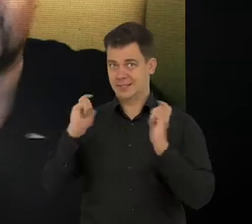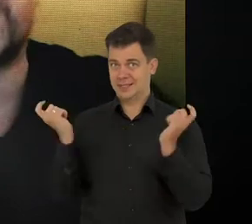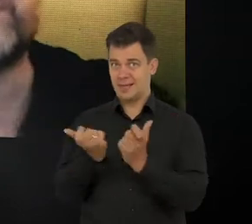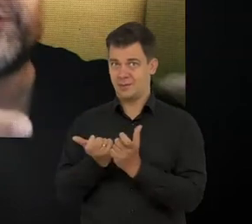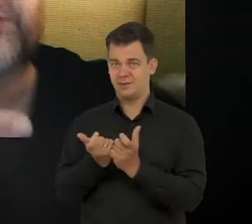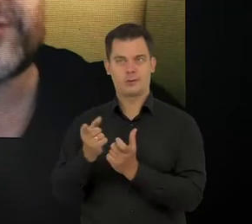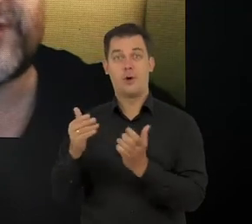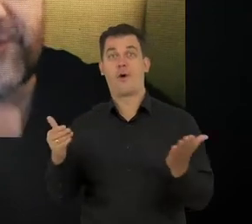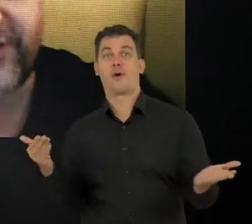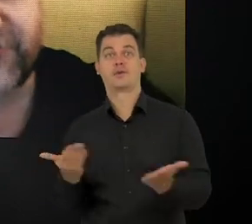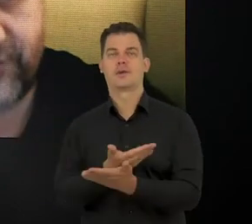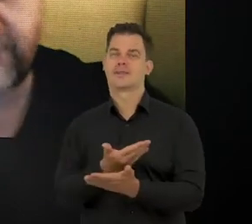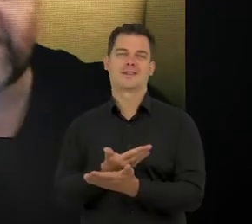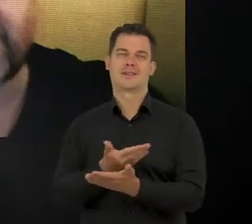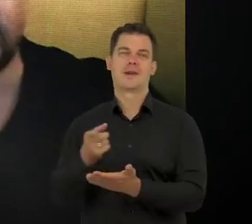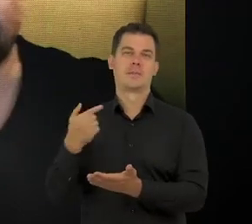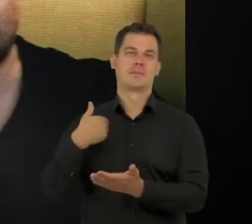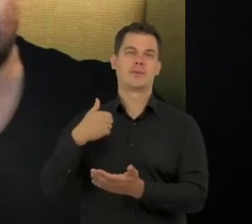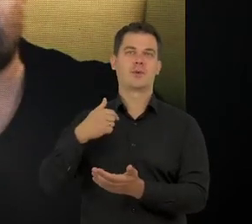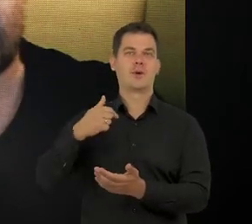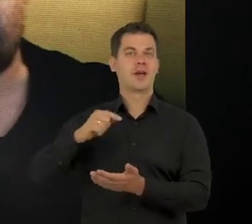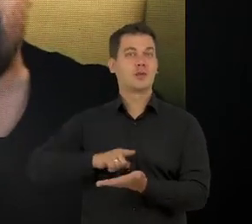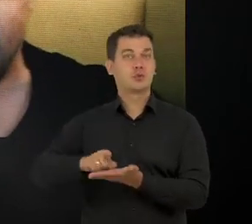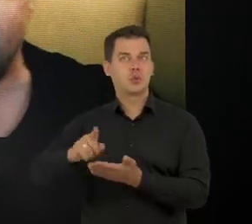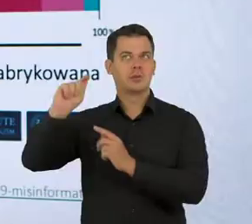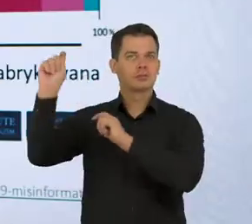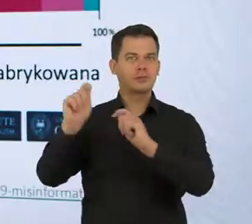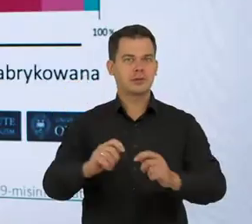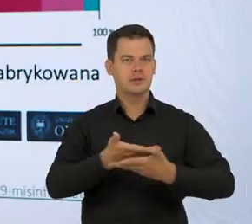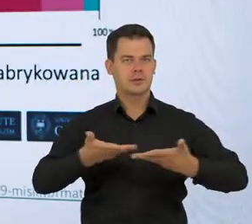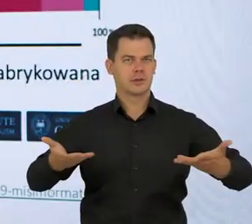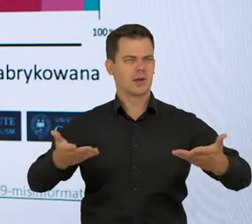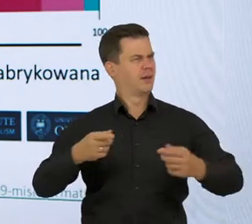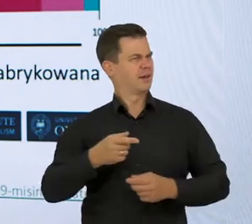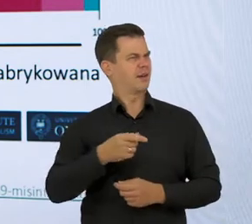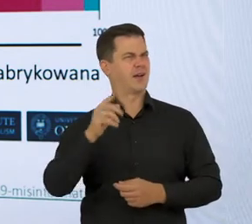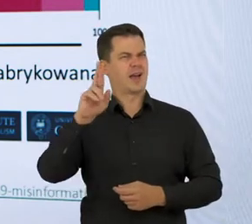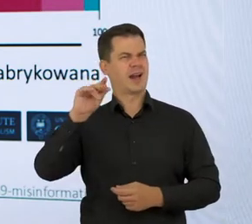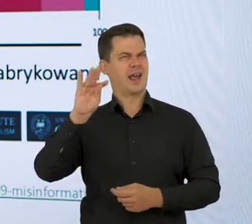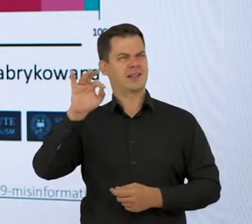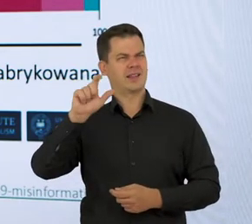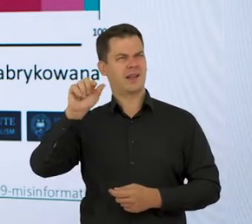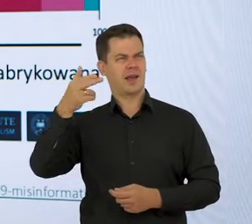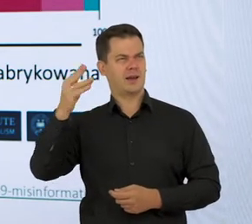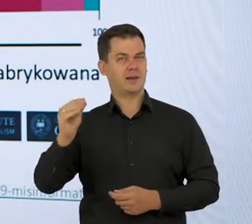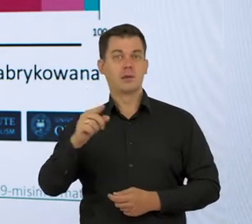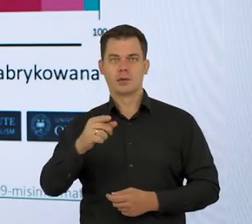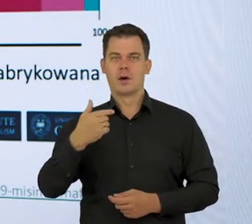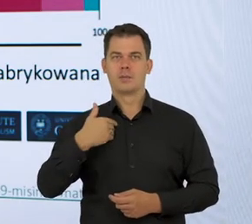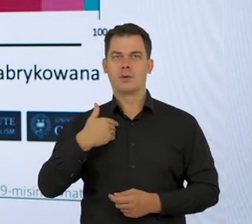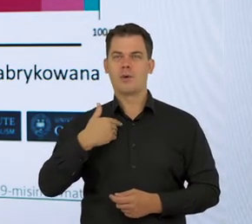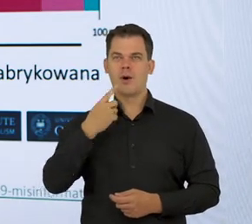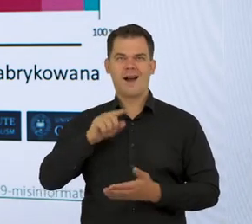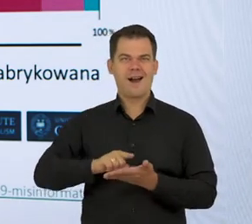od nowa, tylko najpierw musiały być filmy o jaszczurach, które przylatują na Ziemi i tak dalej. To jeszcze wyjaśniając, reptilianie to jest taki fikcyjny